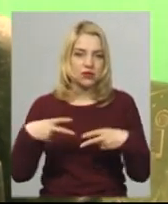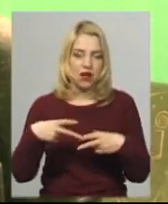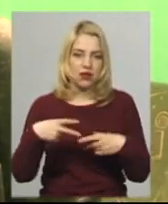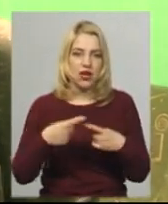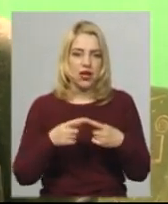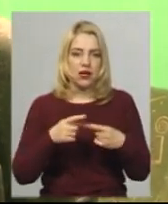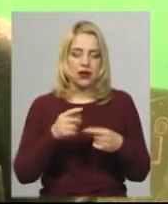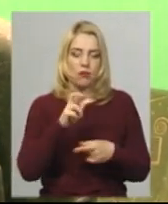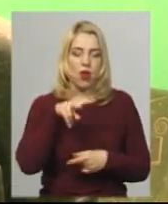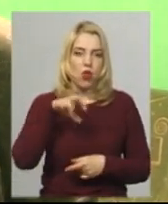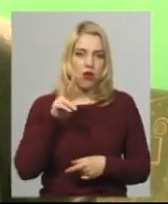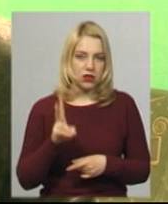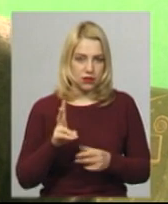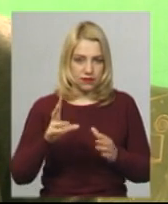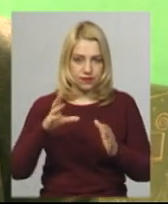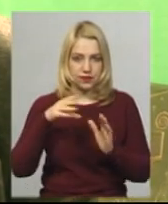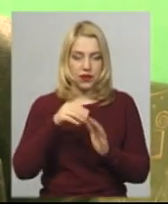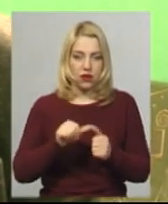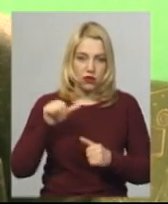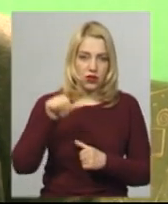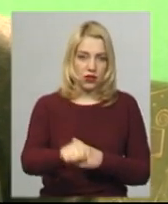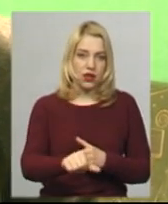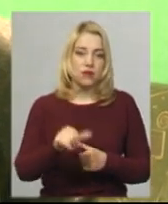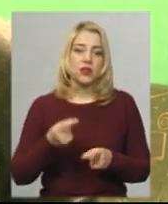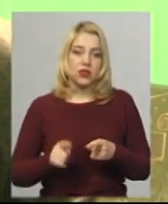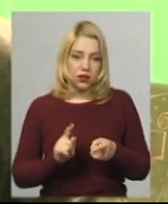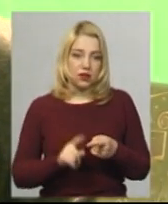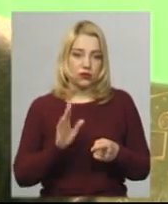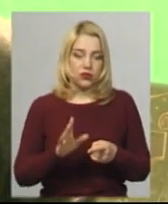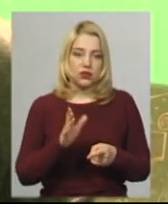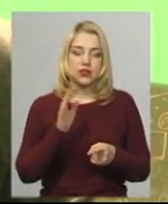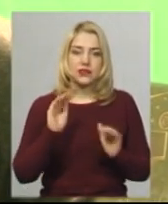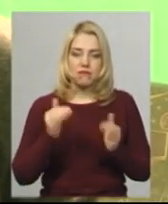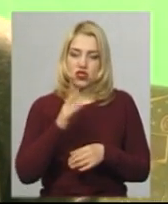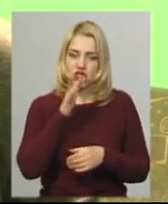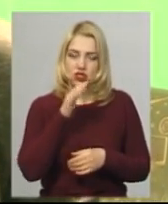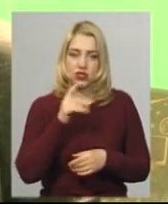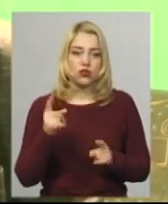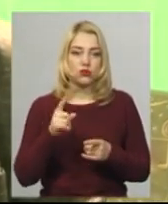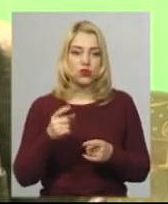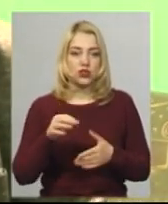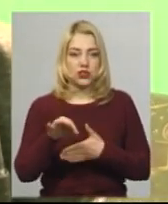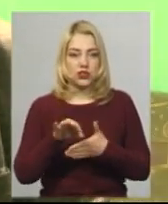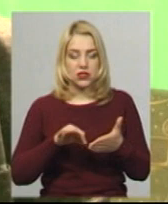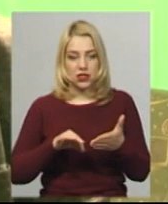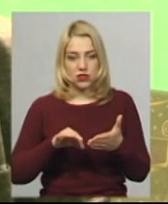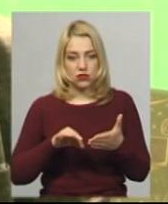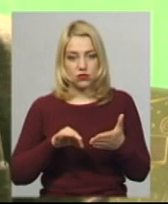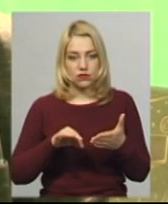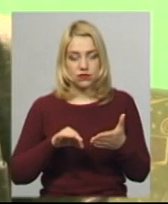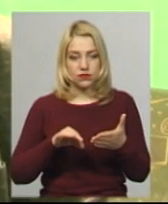де він буде проводити максимально короткий термін часу, в зв'язку з тим, що відразу повинні повинні повідомлятися,